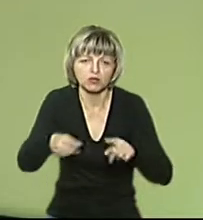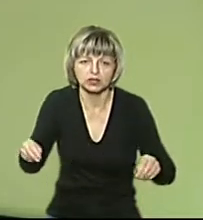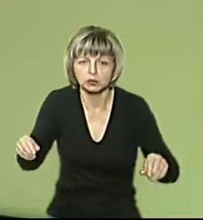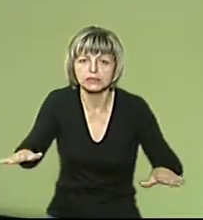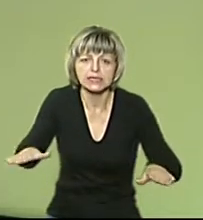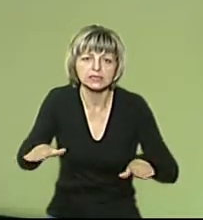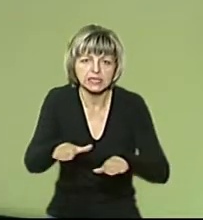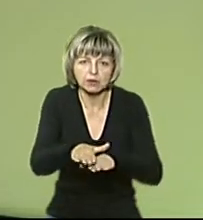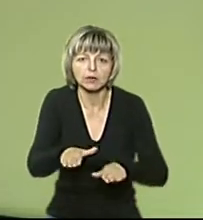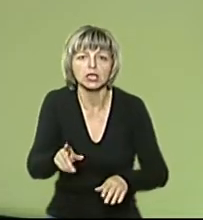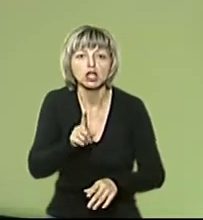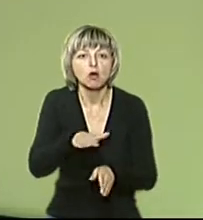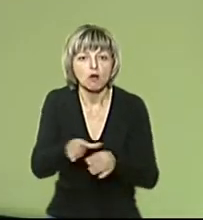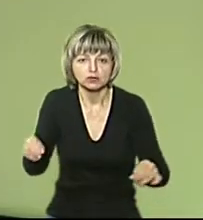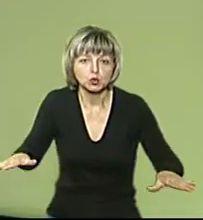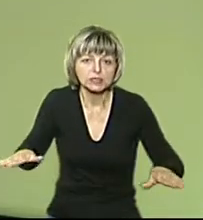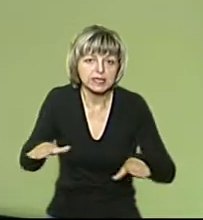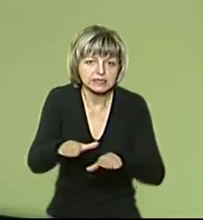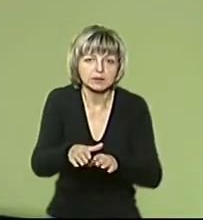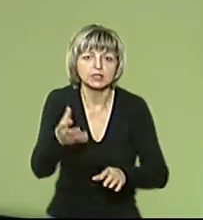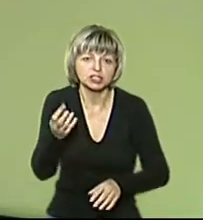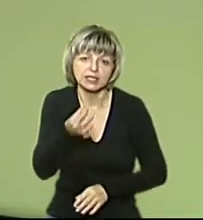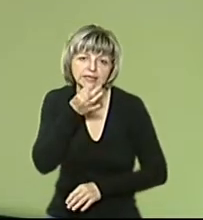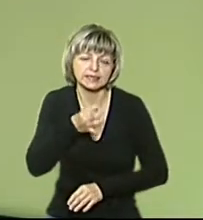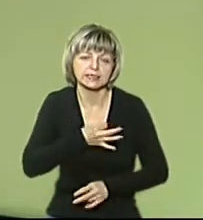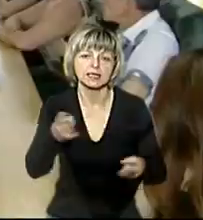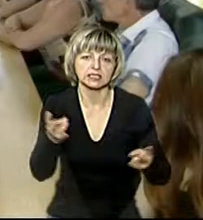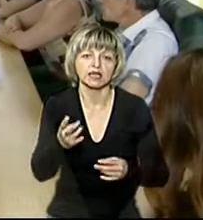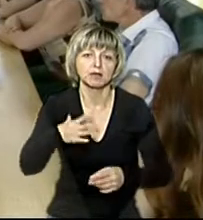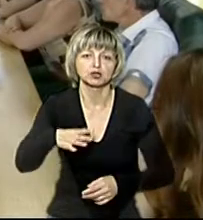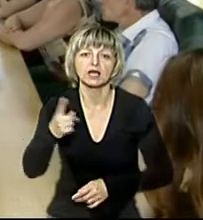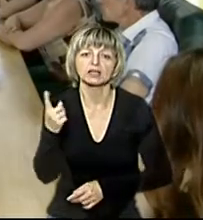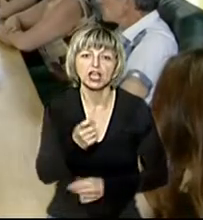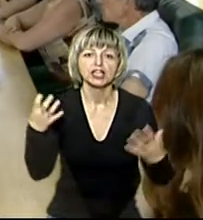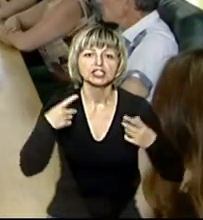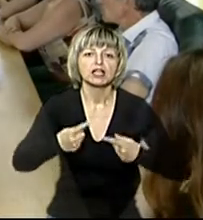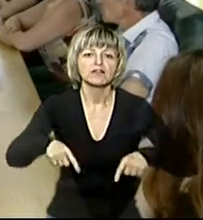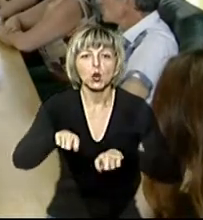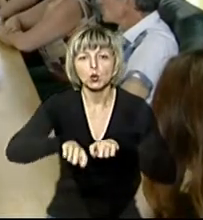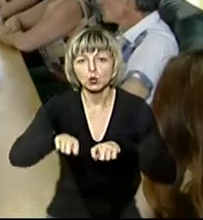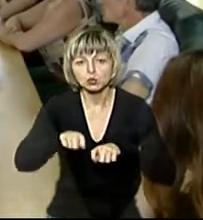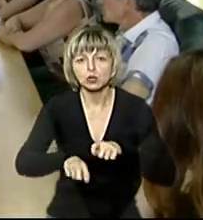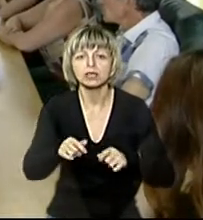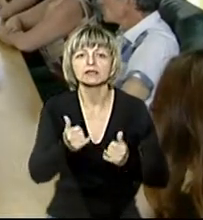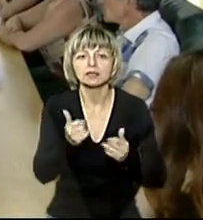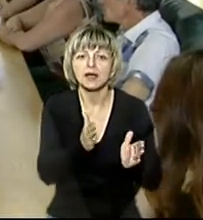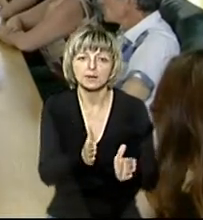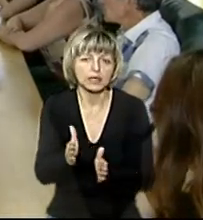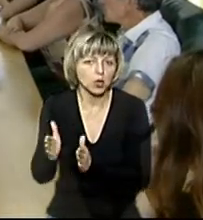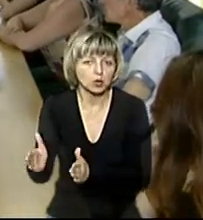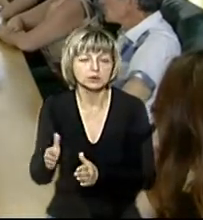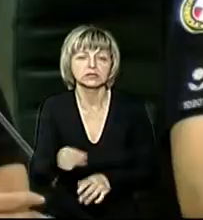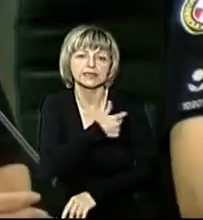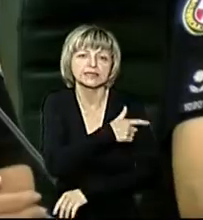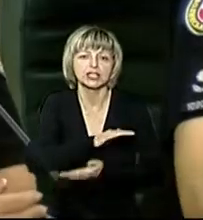але для того, щоб її повністю засипати, нам сказали, що потрібно тиждень. Начальниця відділу контролю за благоустрою та санітарним